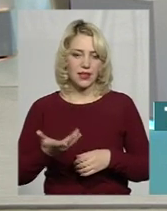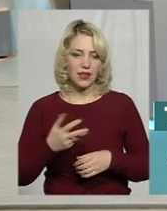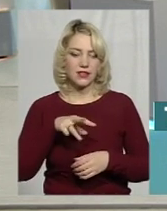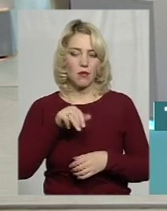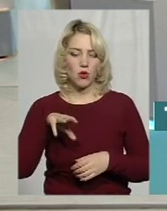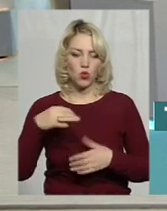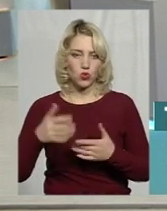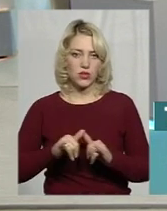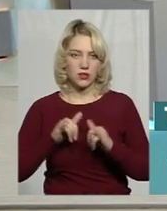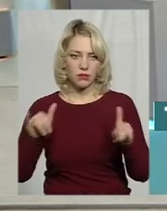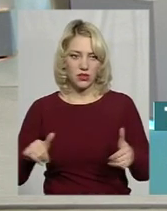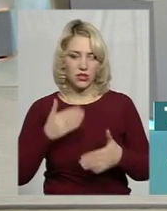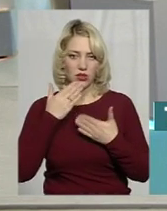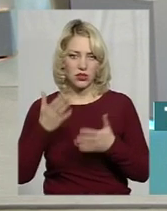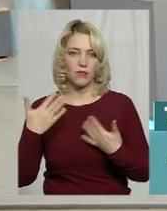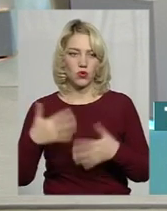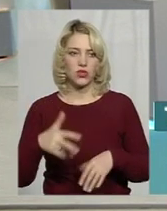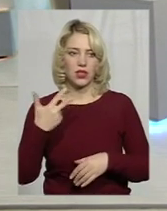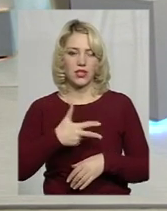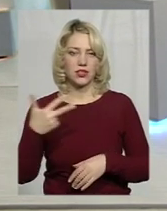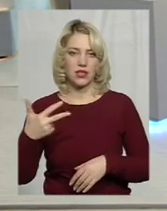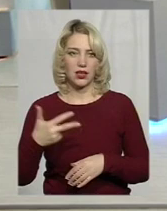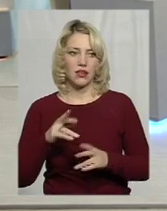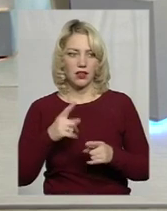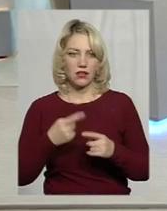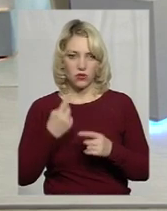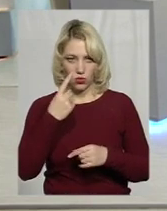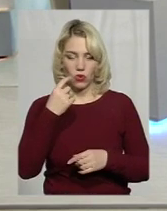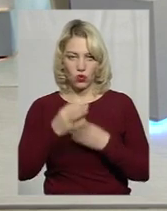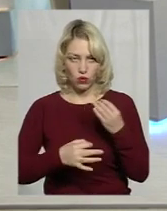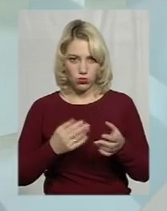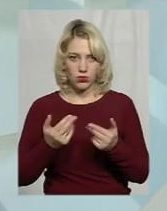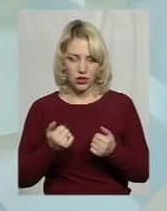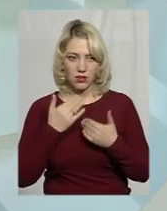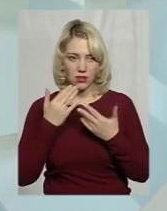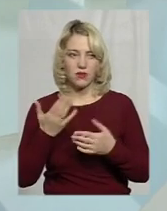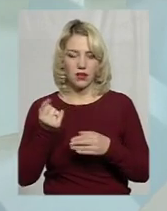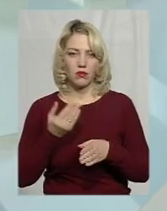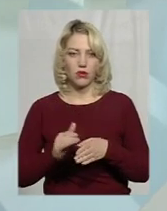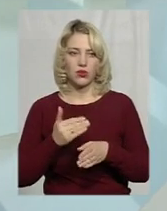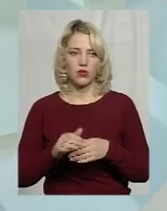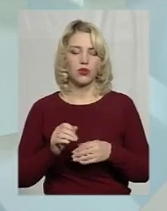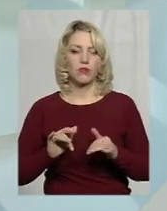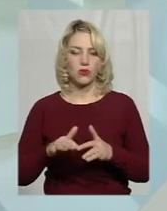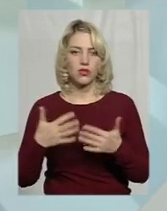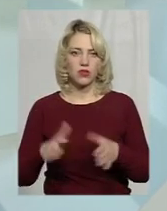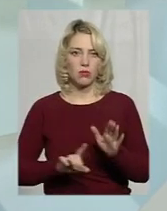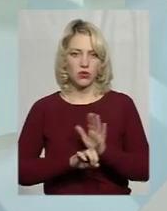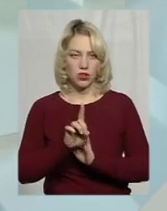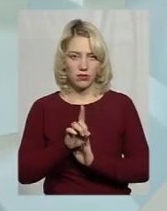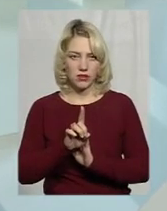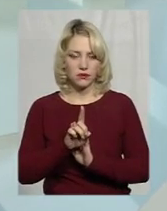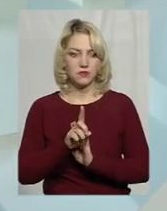збільшилась? Збільшилась, так, вже 33. Як так за добу настільки? Ну, потихеньку процес пішов цей весь сказати.